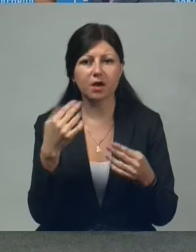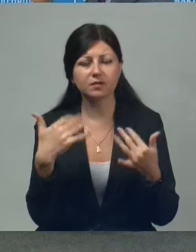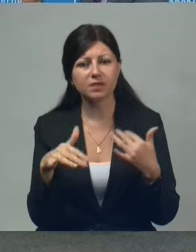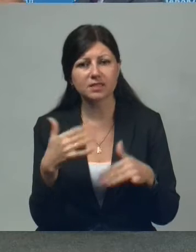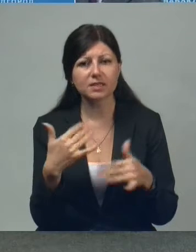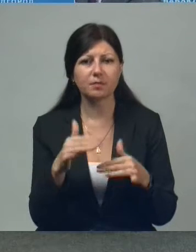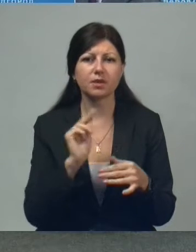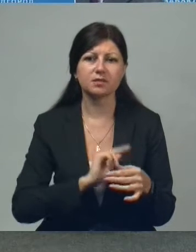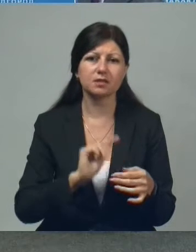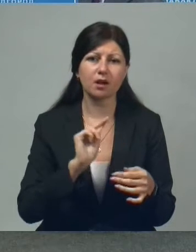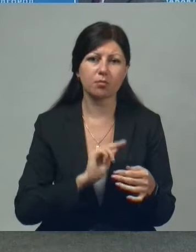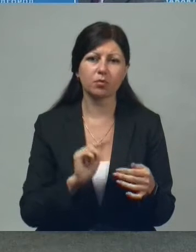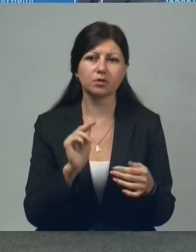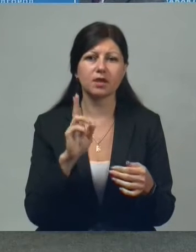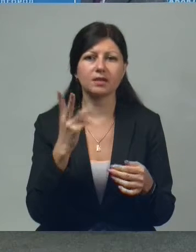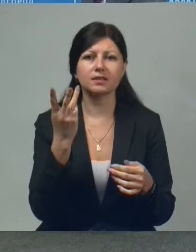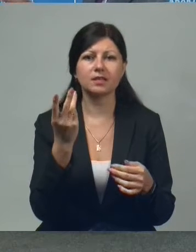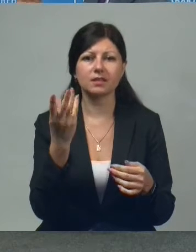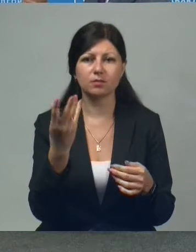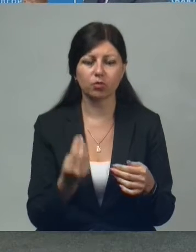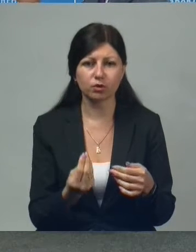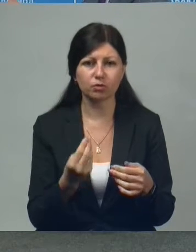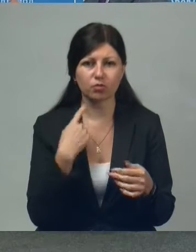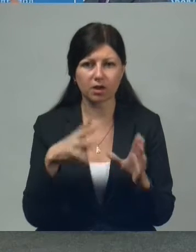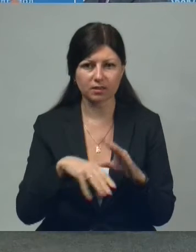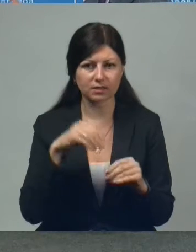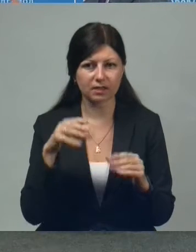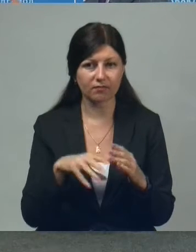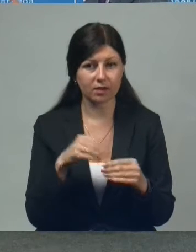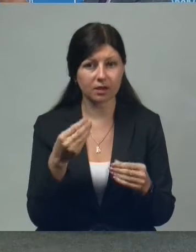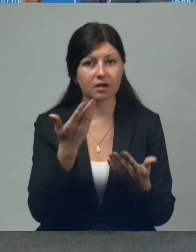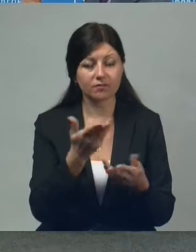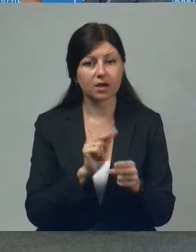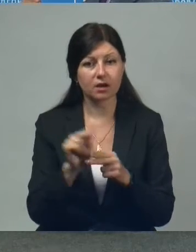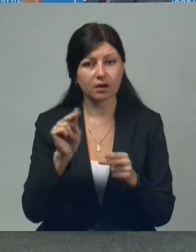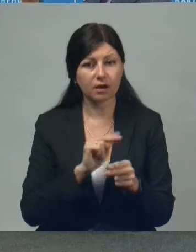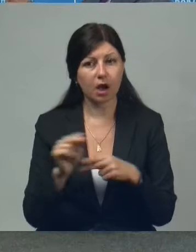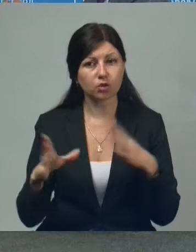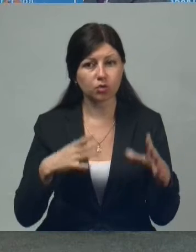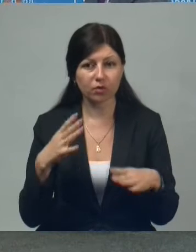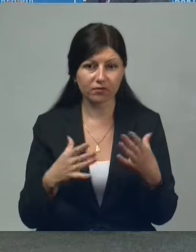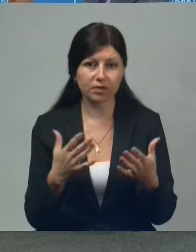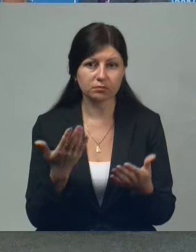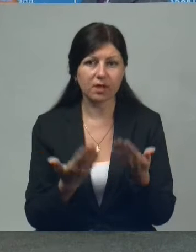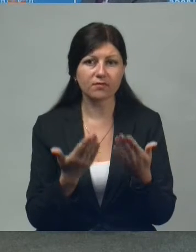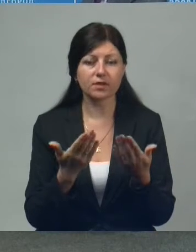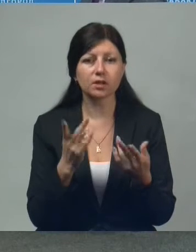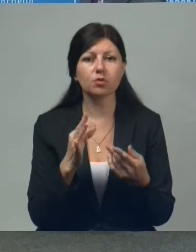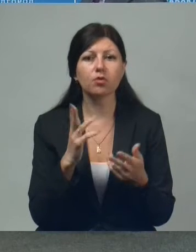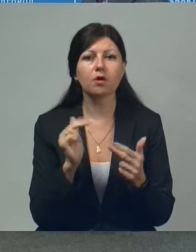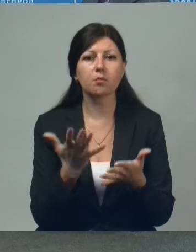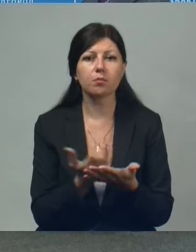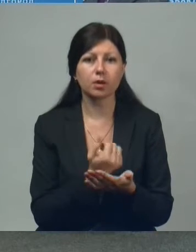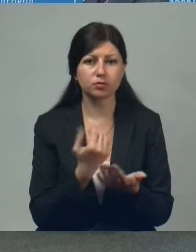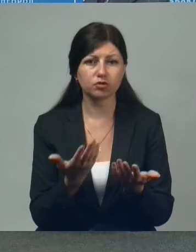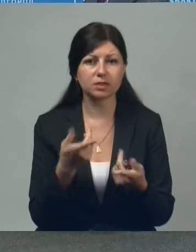ослабилась ли работа к третьему дню голосования? Вы их готовили? Готовили ли вы их к этому? Наверное, готовили. А все-таки как получилось